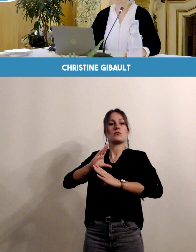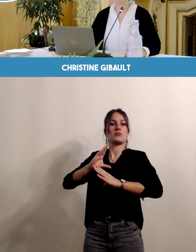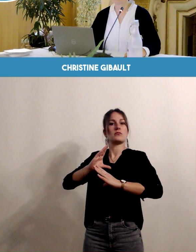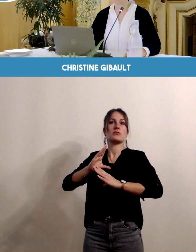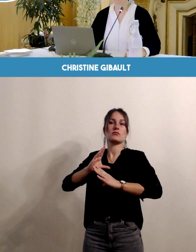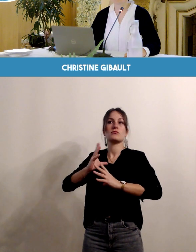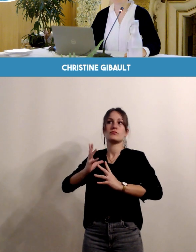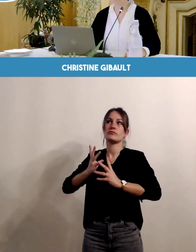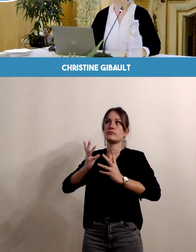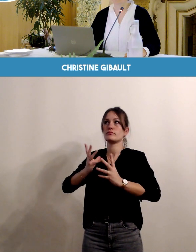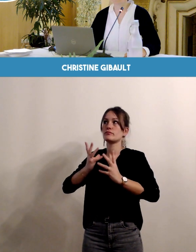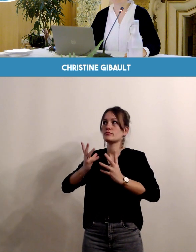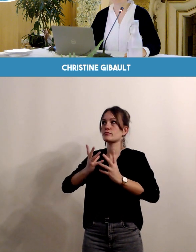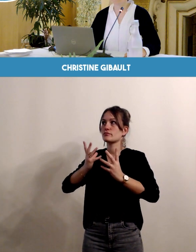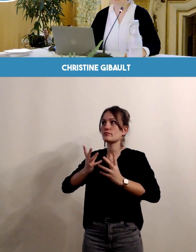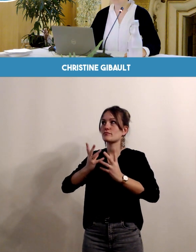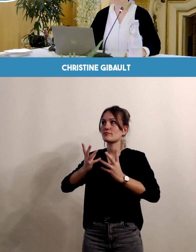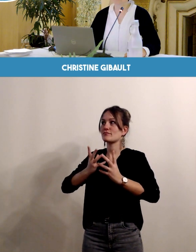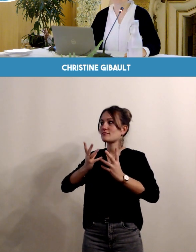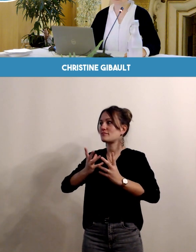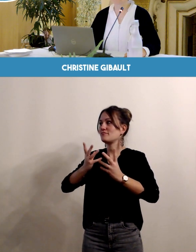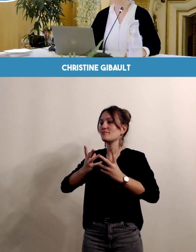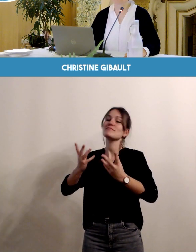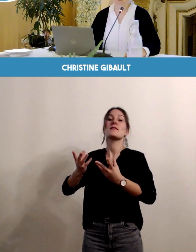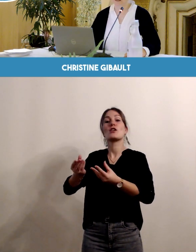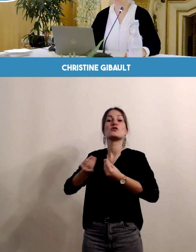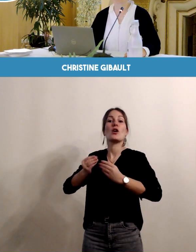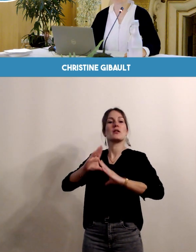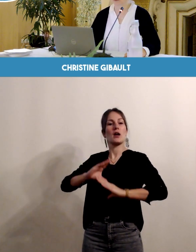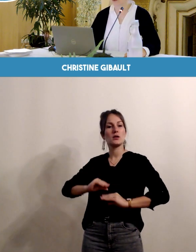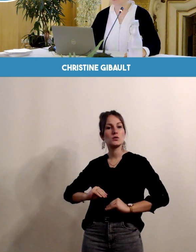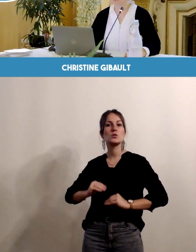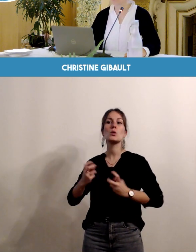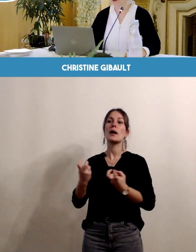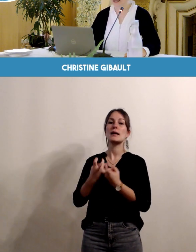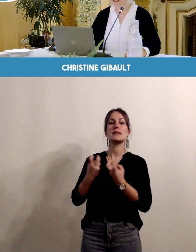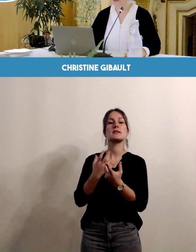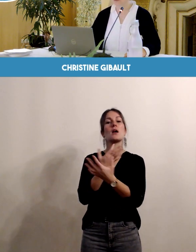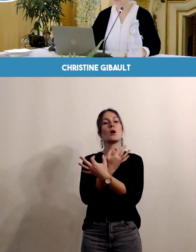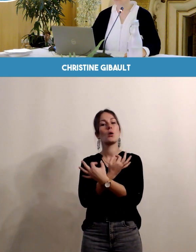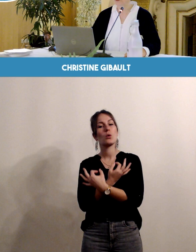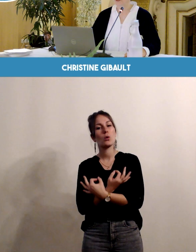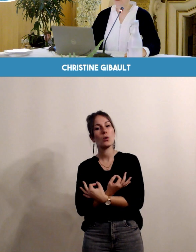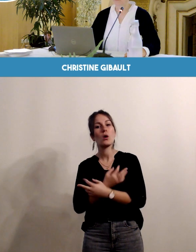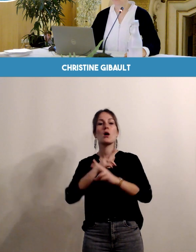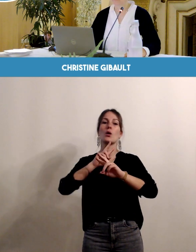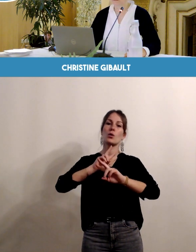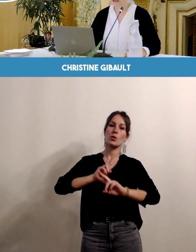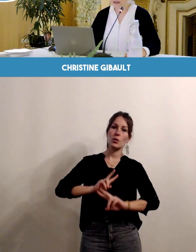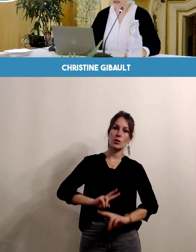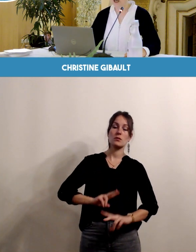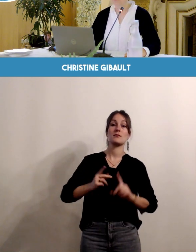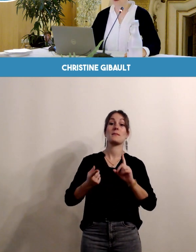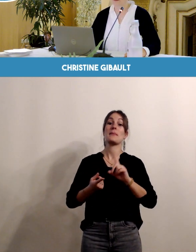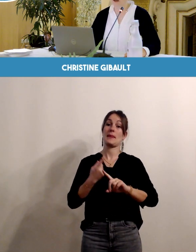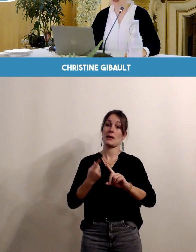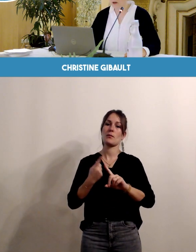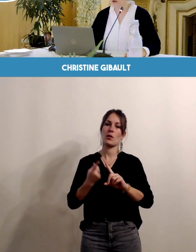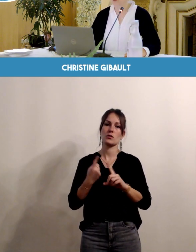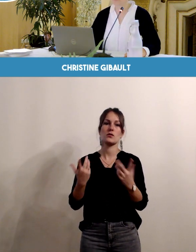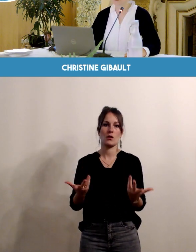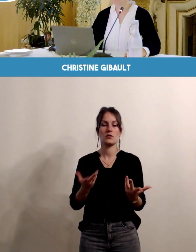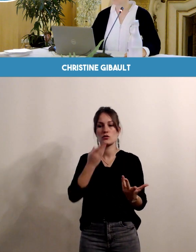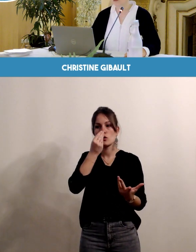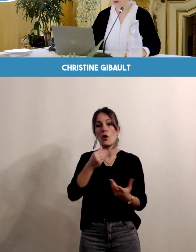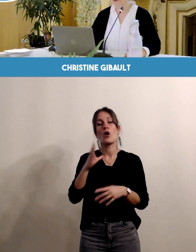éduquer à certains exercices de sophrologie, de relaxation, etc., pour avoir un